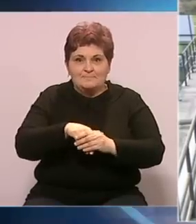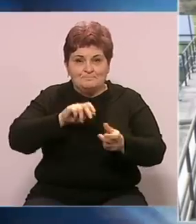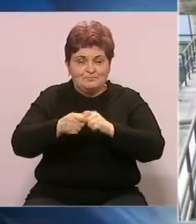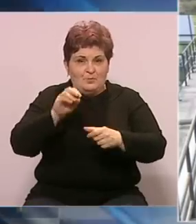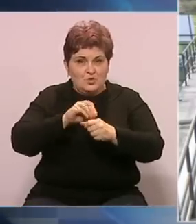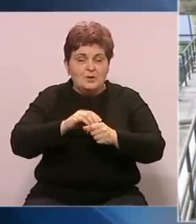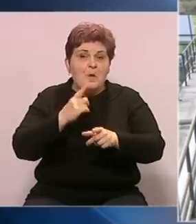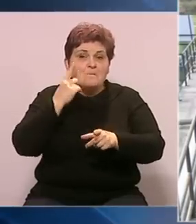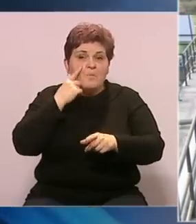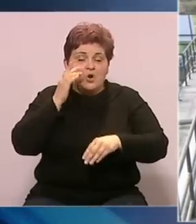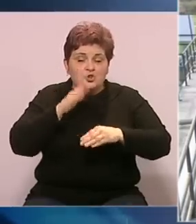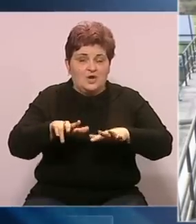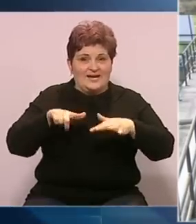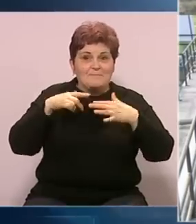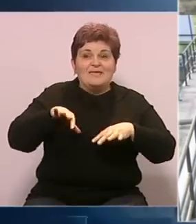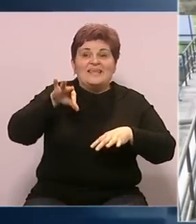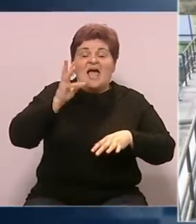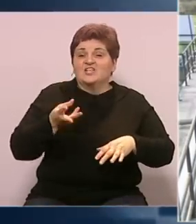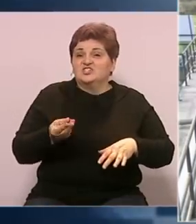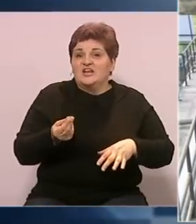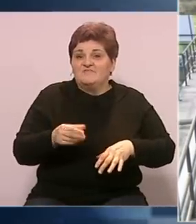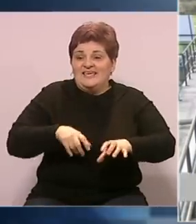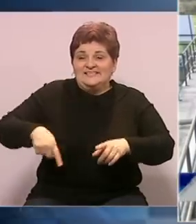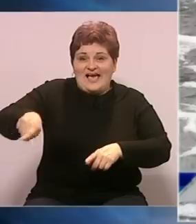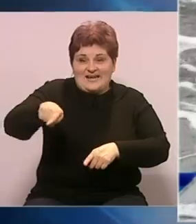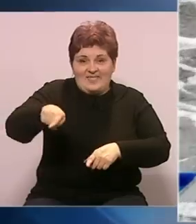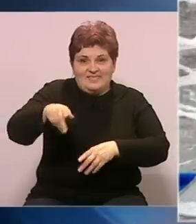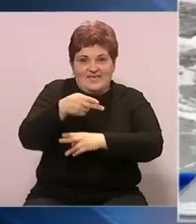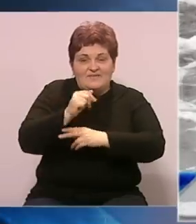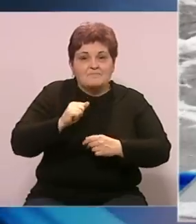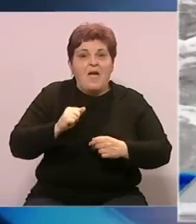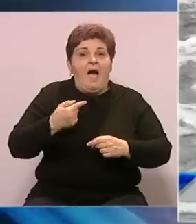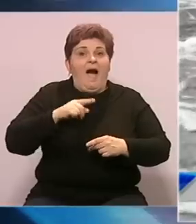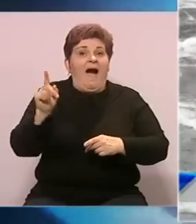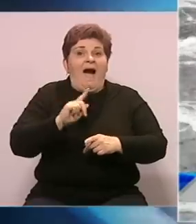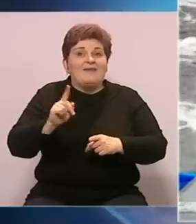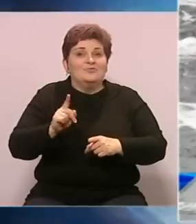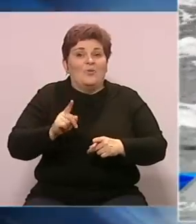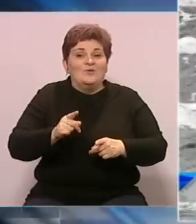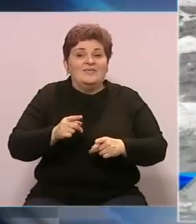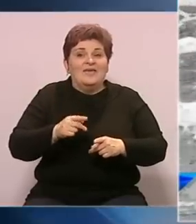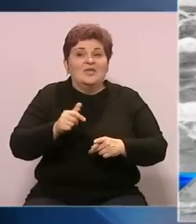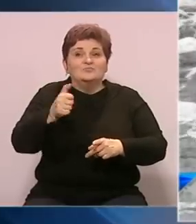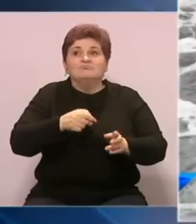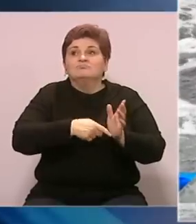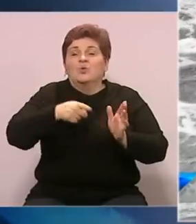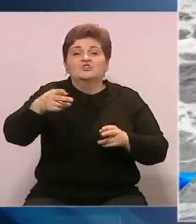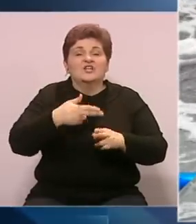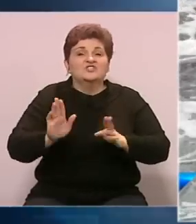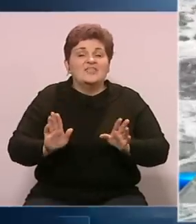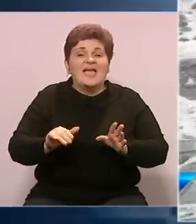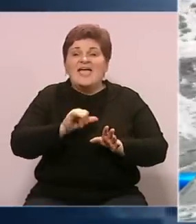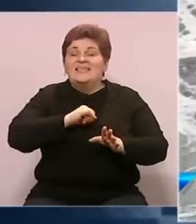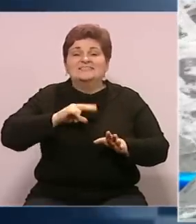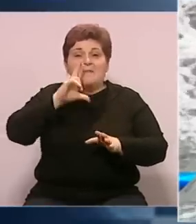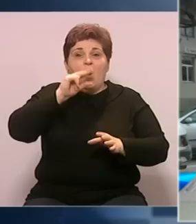budžeta će se pokušati do kraja sedmice naći sredstva za radnike preduzeća. Međutim, to nije dugoročno rješenje, ističu naši sagovornici, jer i